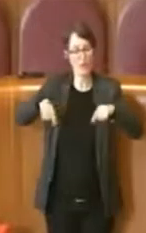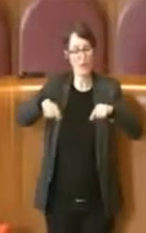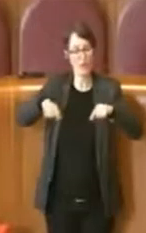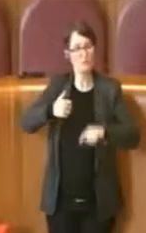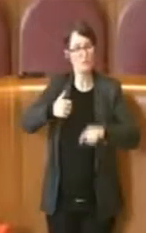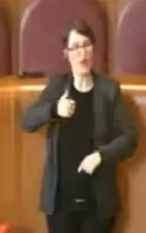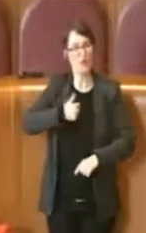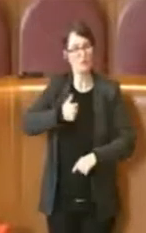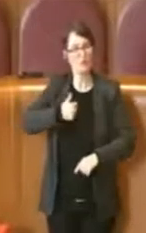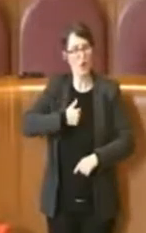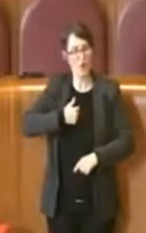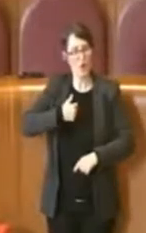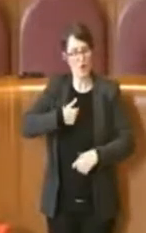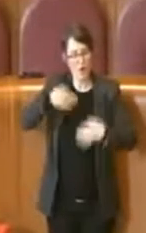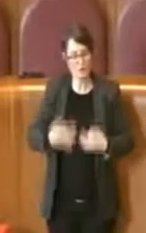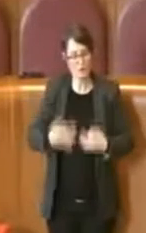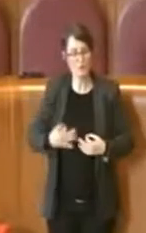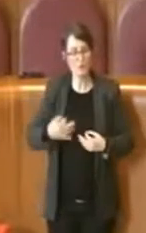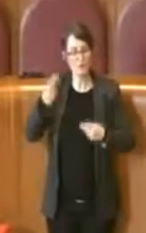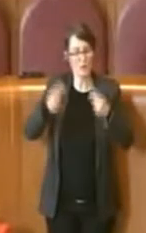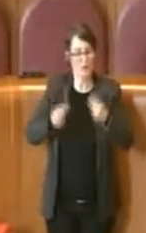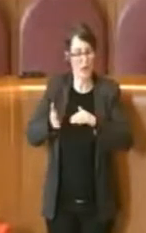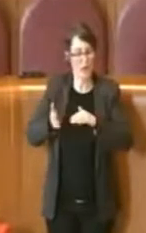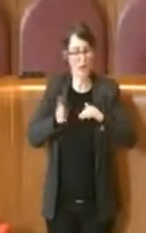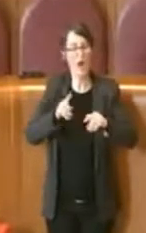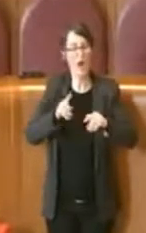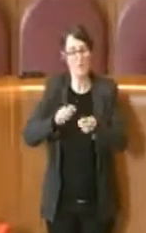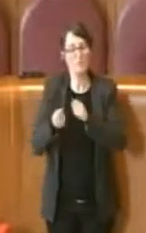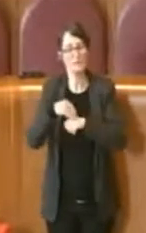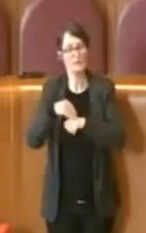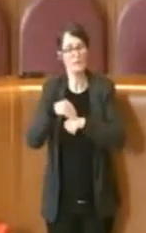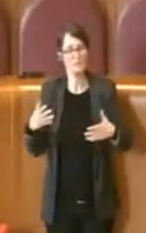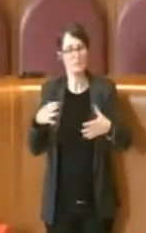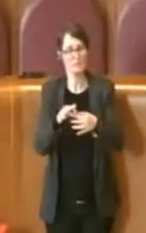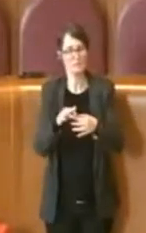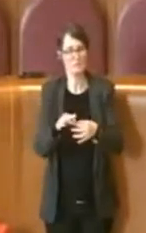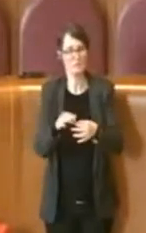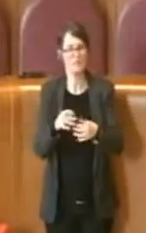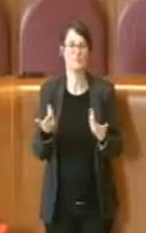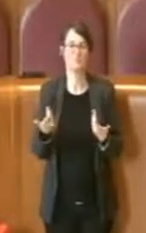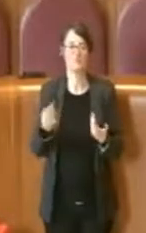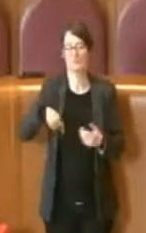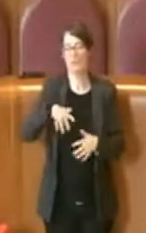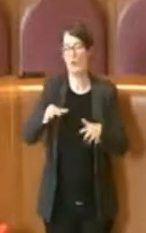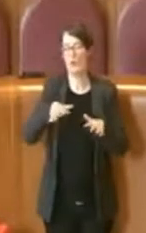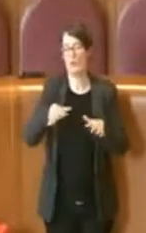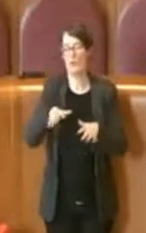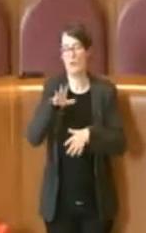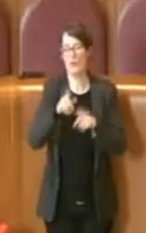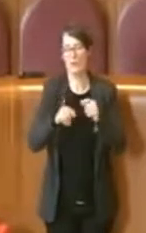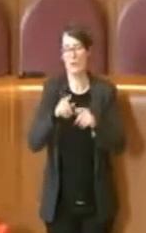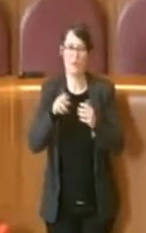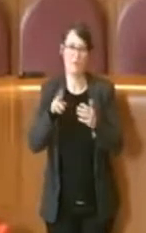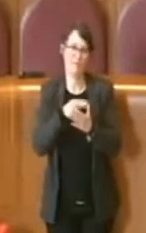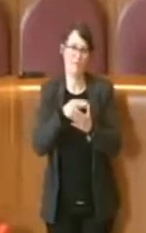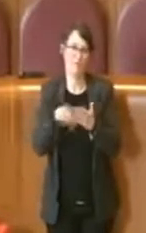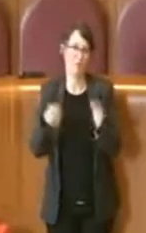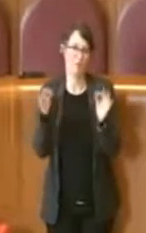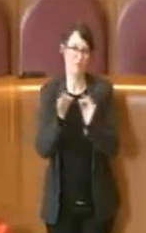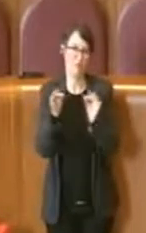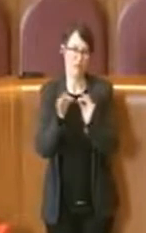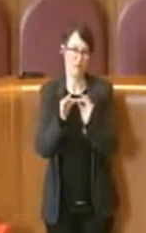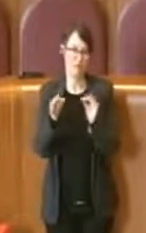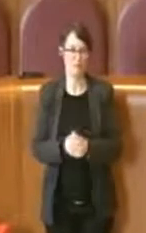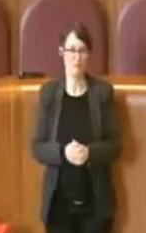questo maxiemendamento, che andremo a votare e che il Movimento 5 Stelle voterà favorevolmente. Mi preme